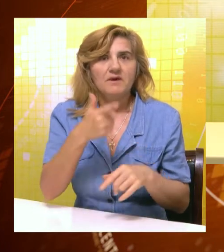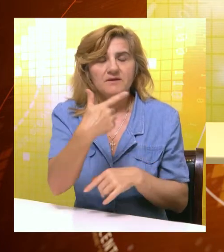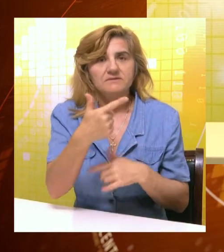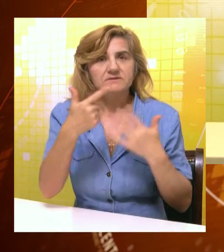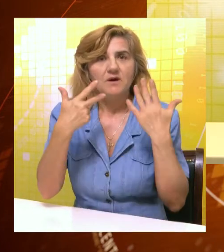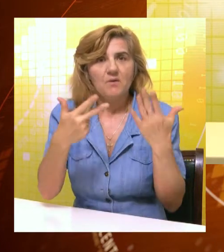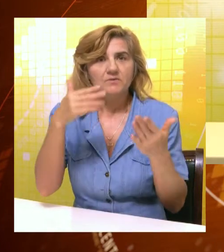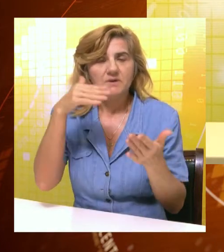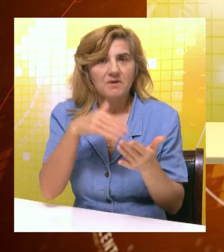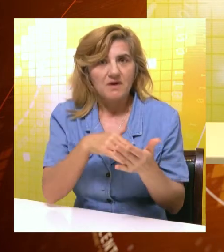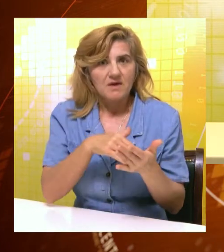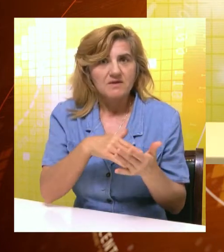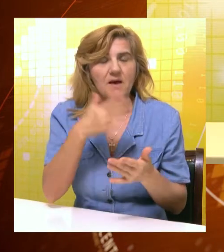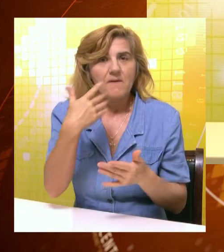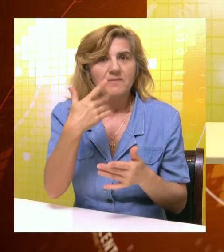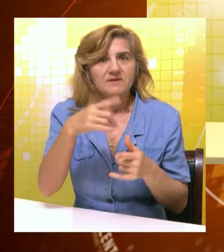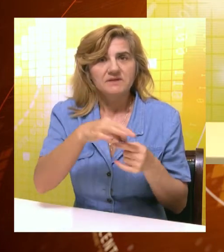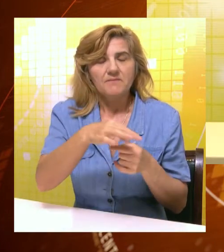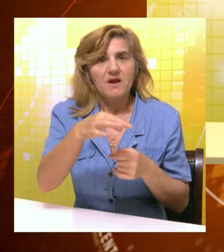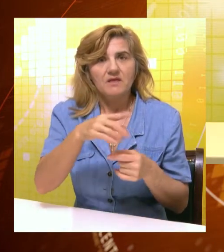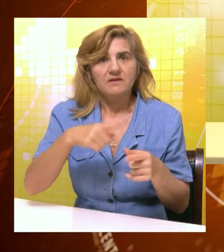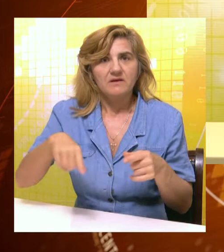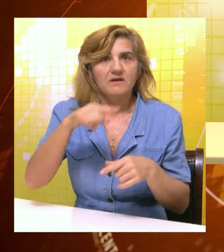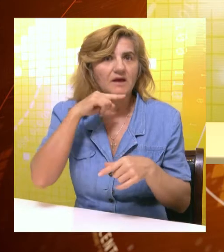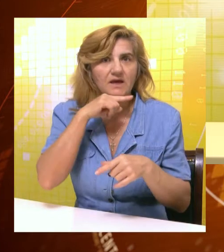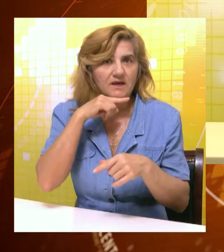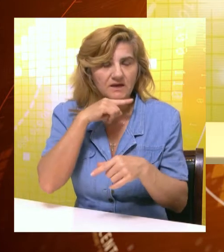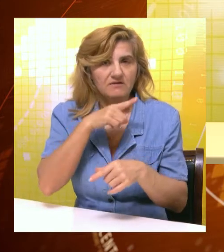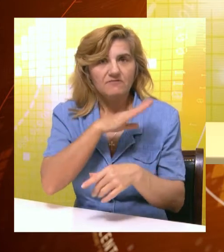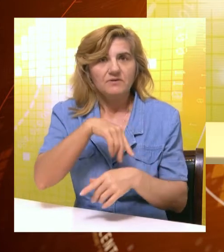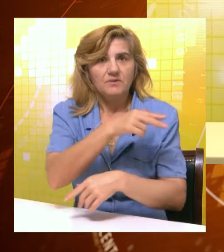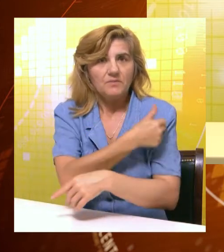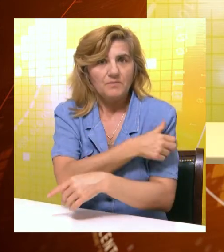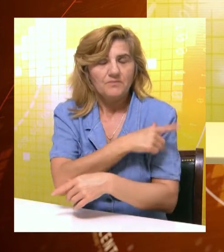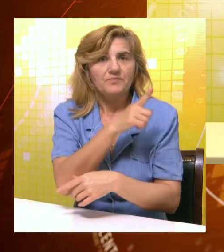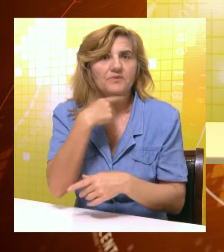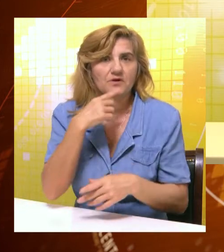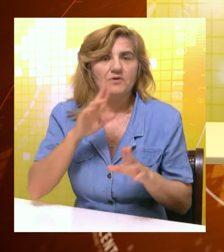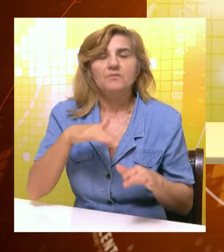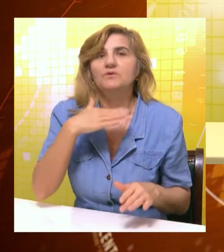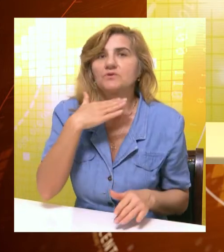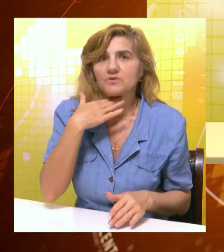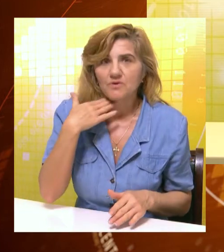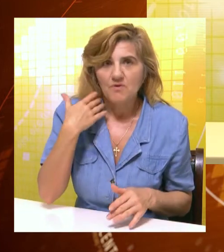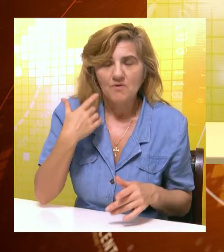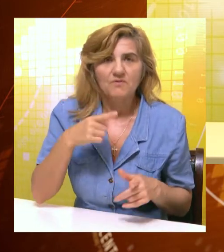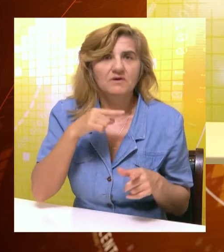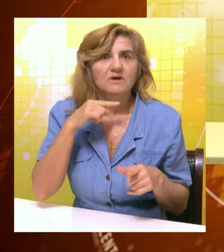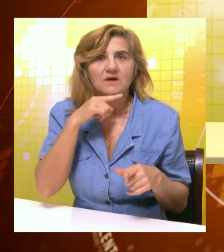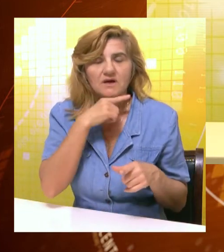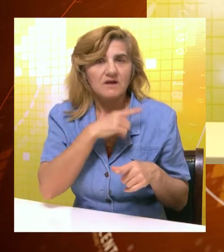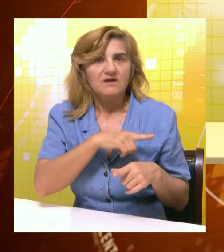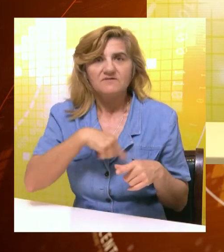.050 ml krvi. Prema podacima službe za transfuziju krvi, bolnica raspolaže sa dovoljno rezervi krvnih